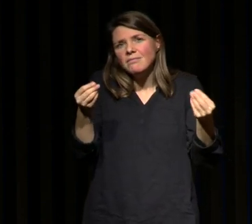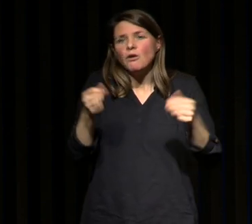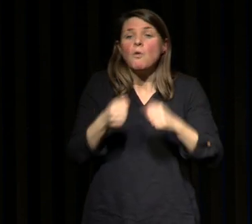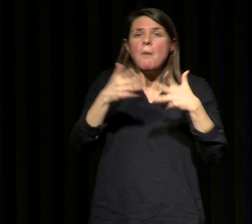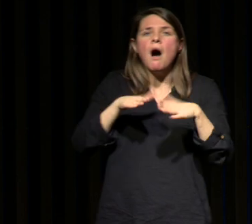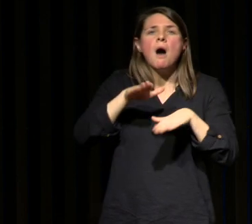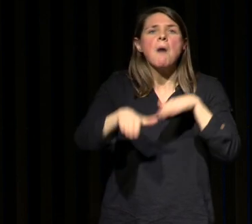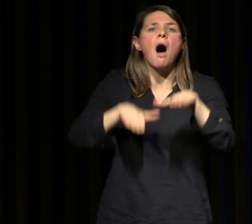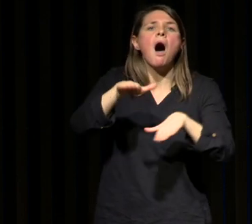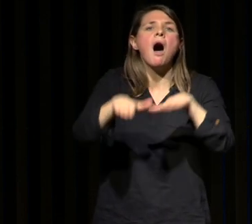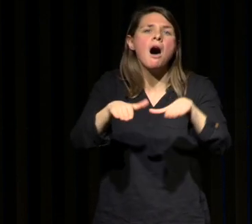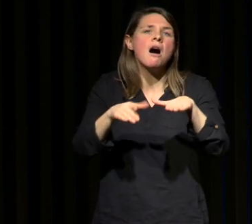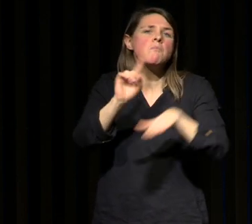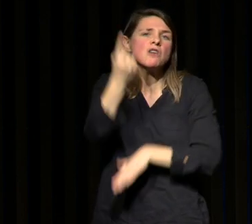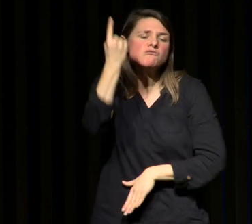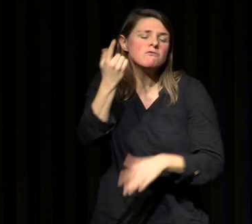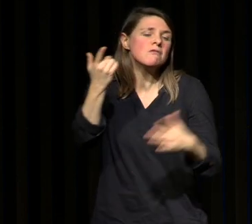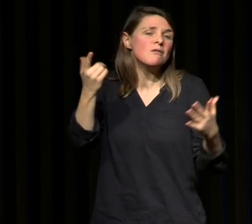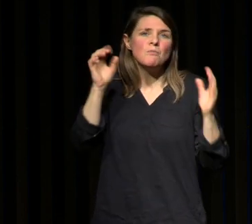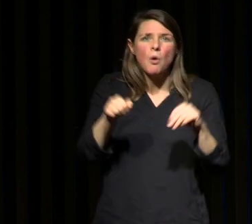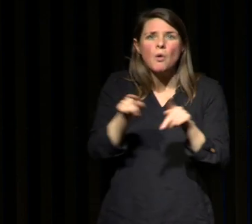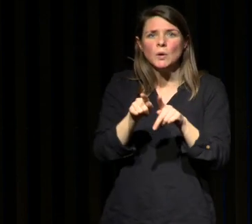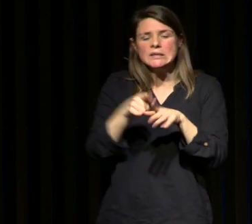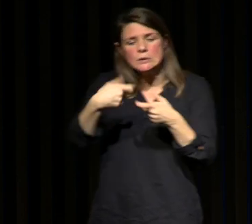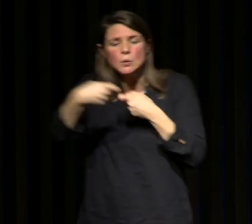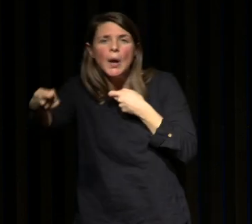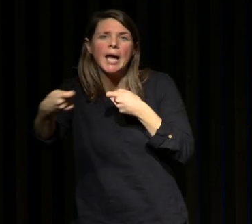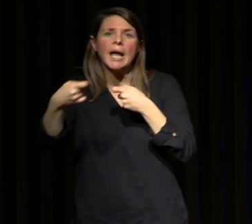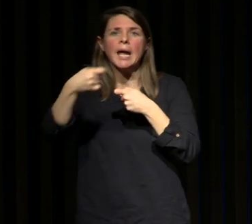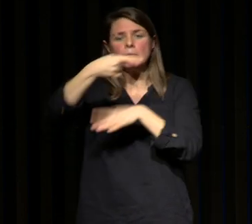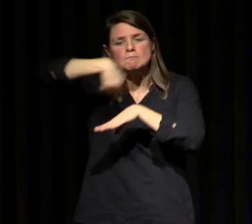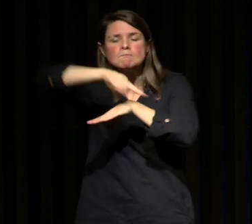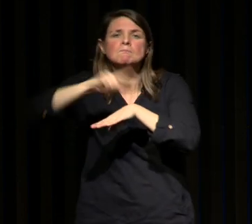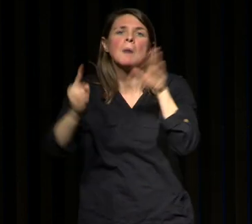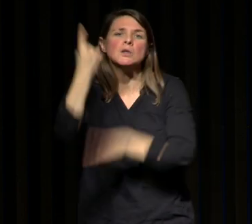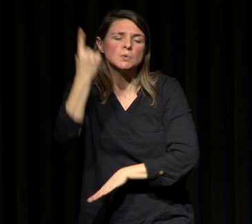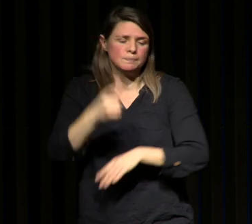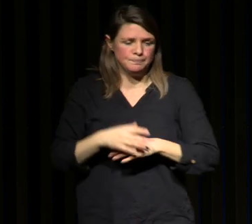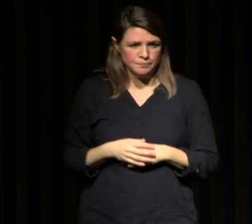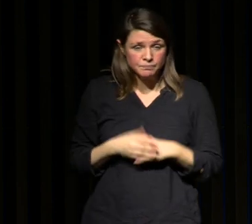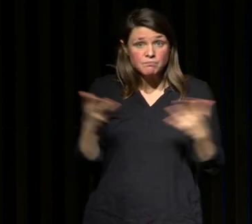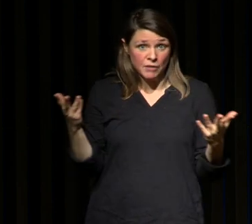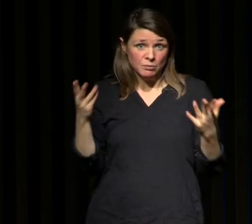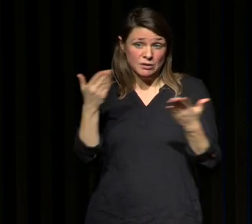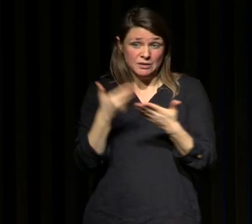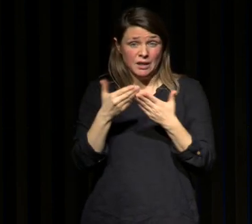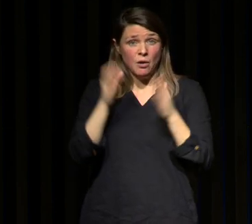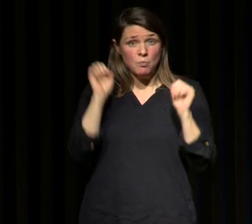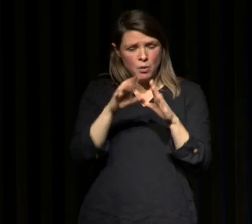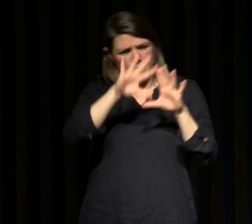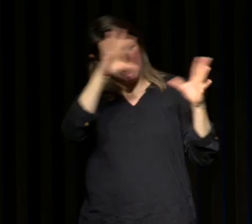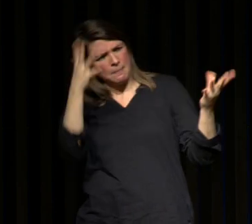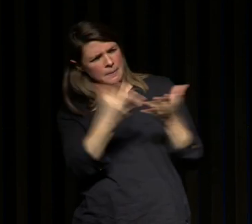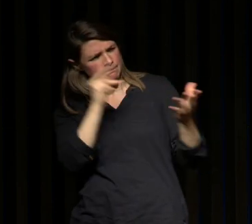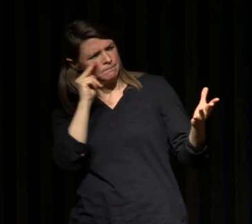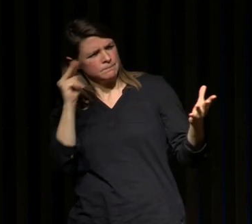de pas on peut aussi faire des équivalents avec des durées horaires par jour mais ça vous permet de faire un état des lieux et de cumuler dans